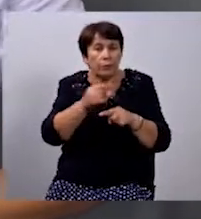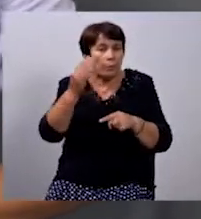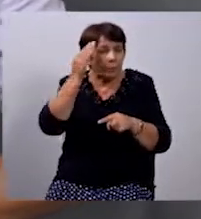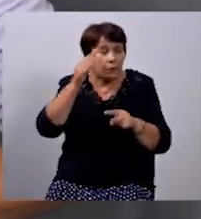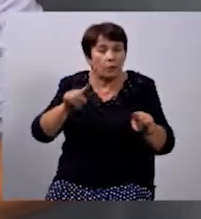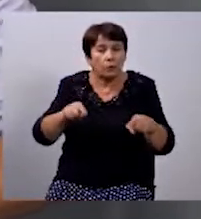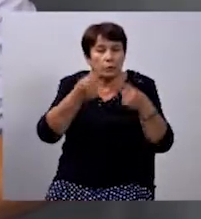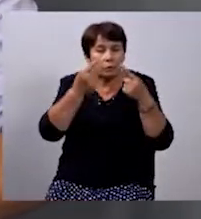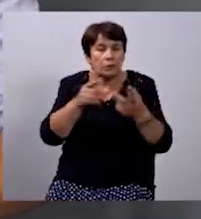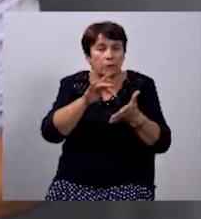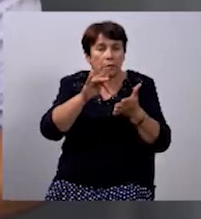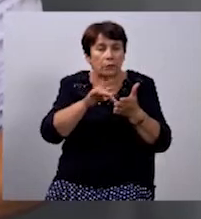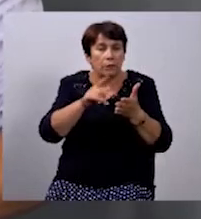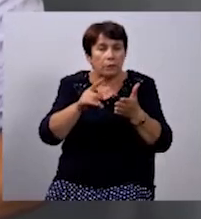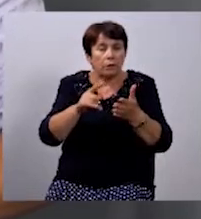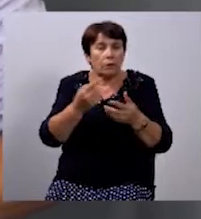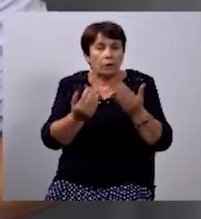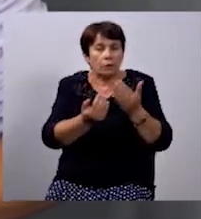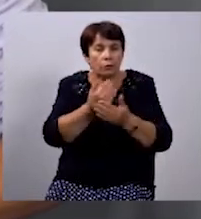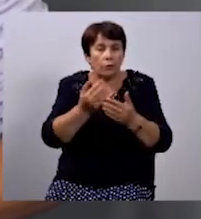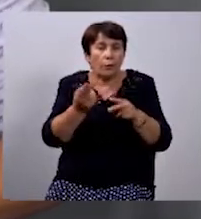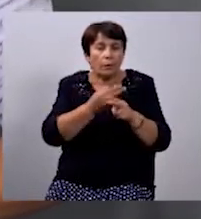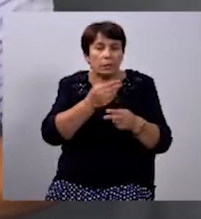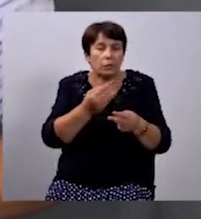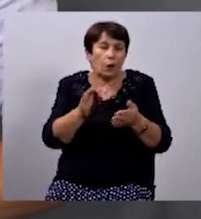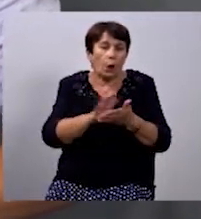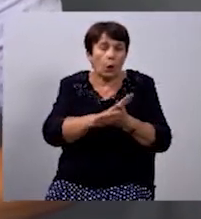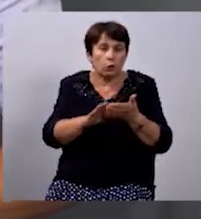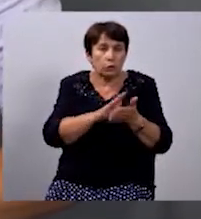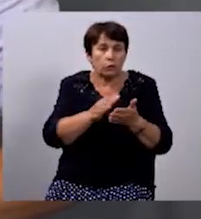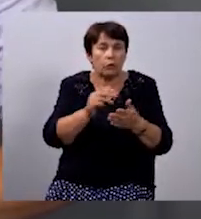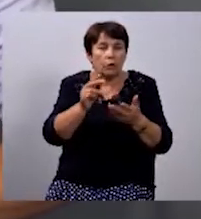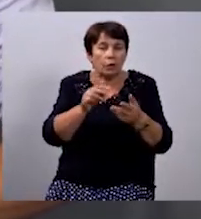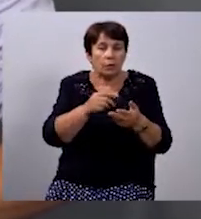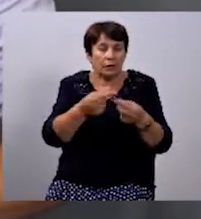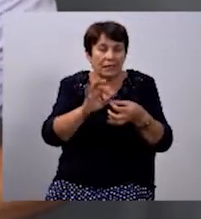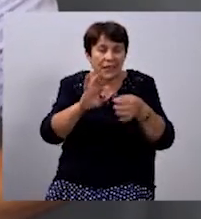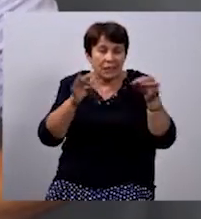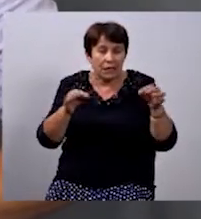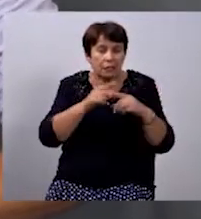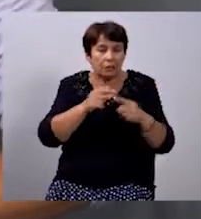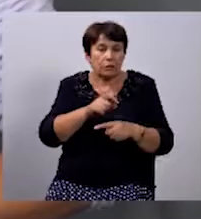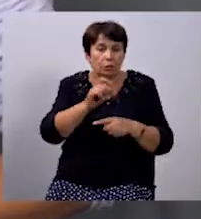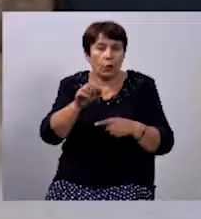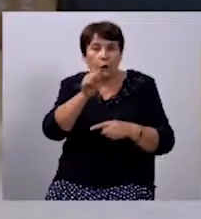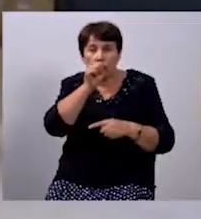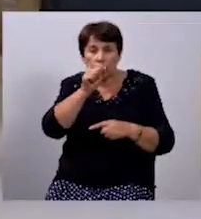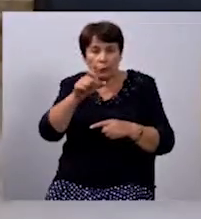реабілітаційному центрі нові крила безкоштовно. Детальніше в матеріалі наших кореспондентів.